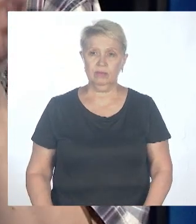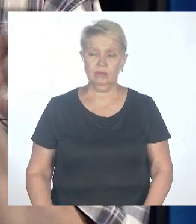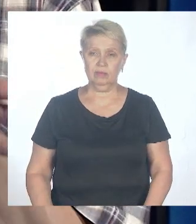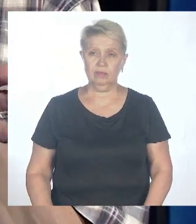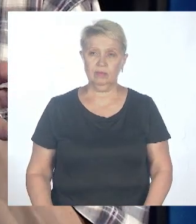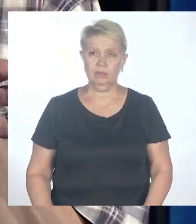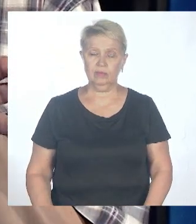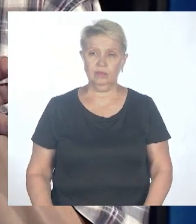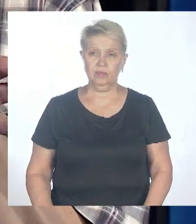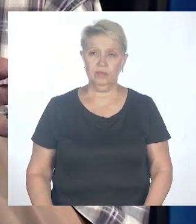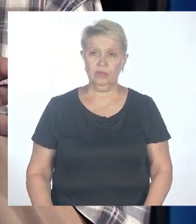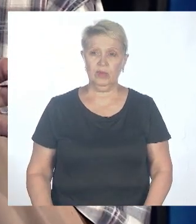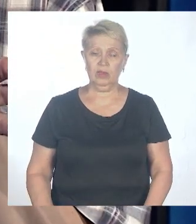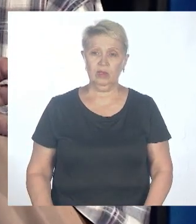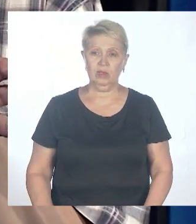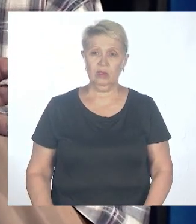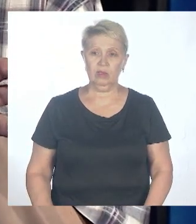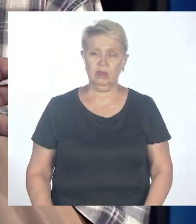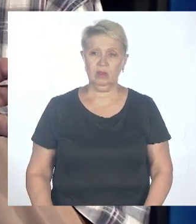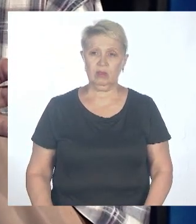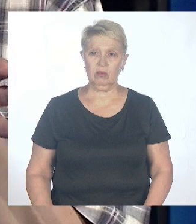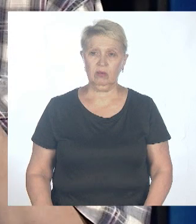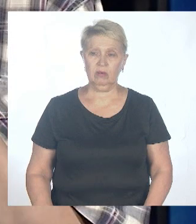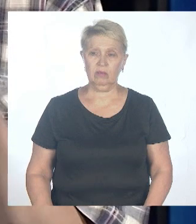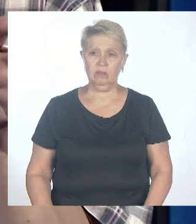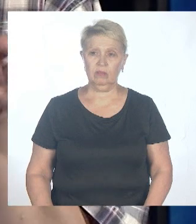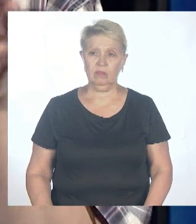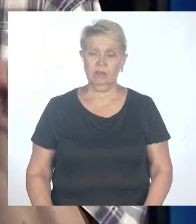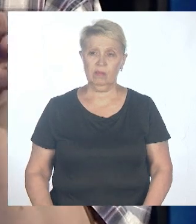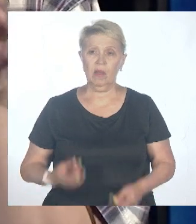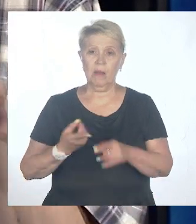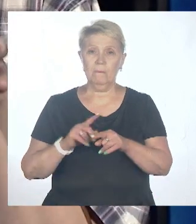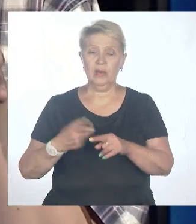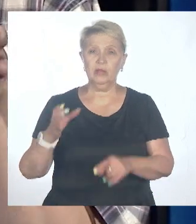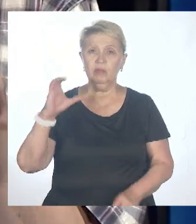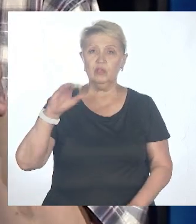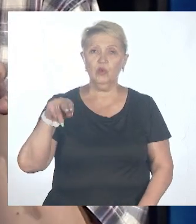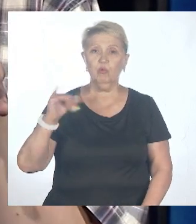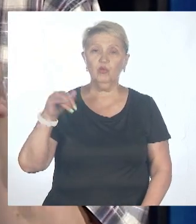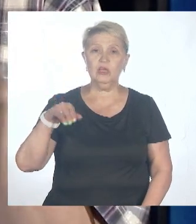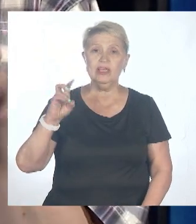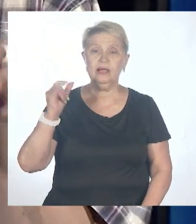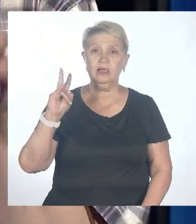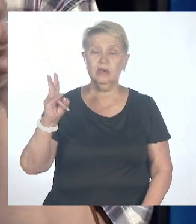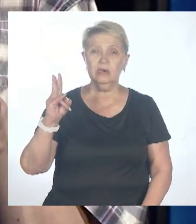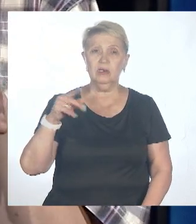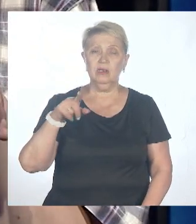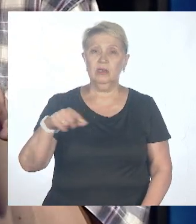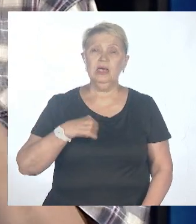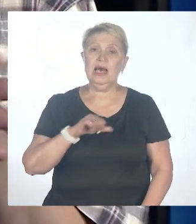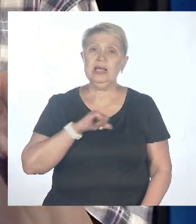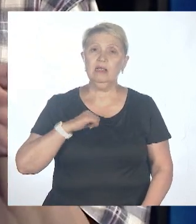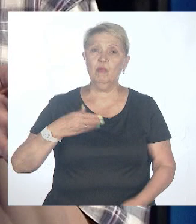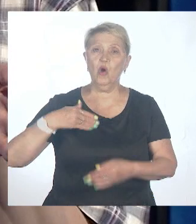То есть, векторных технологий и МРНК-технологий. И при этом спутник на сегодня из векторных вакцин – самая лучшая в мире.